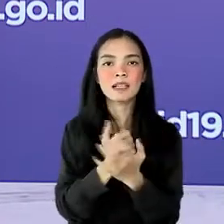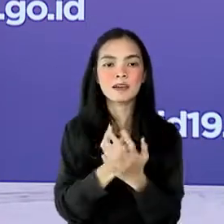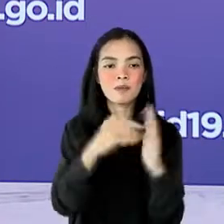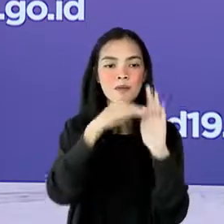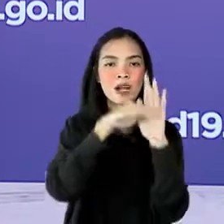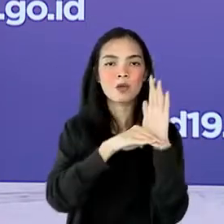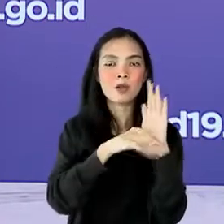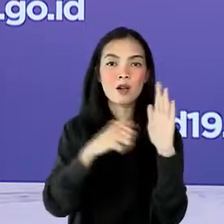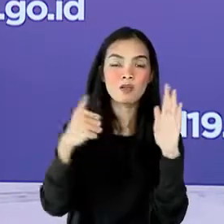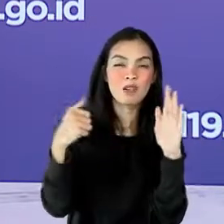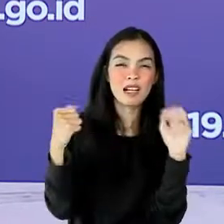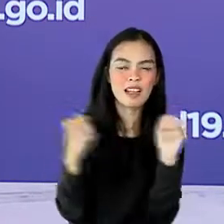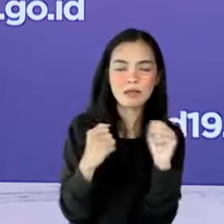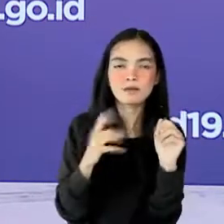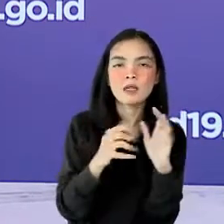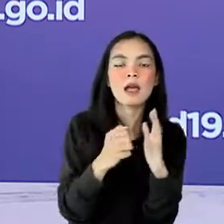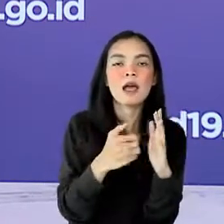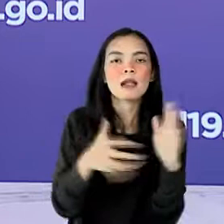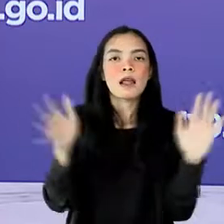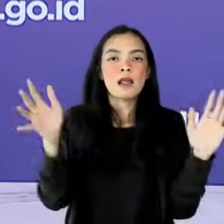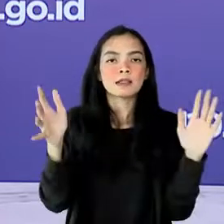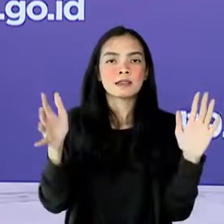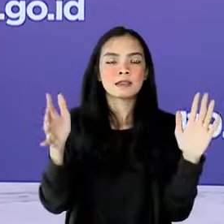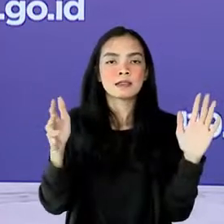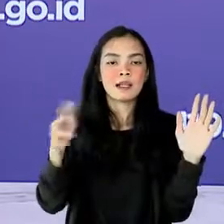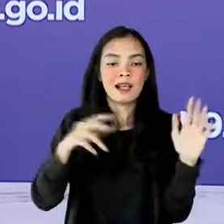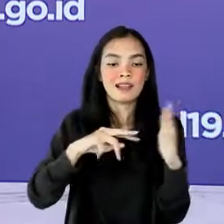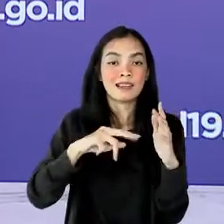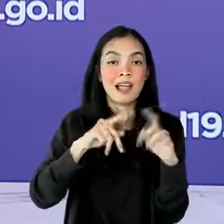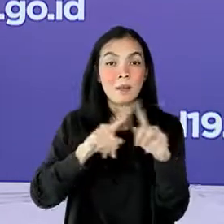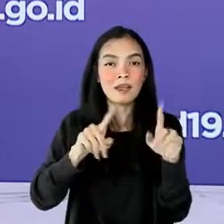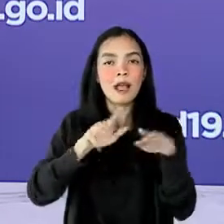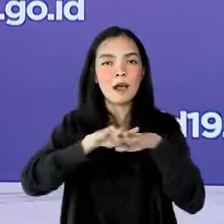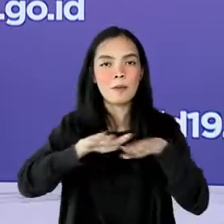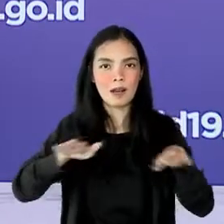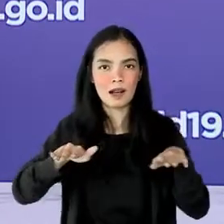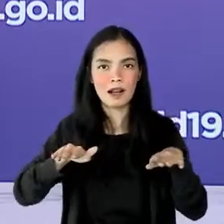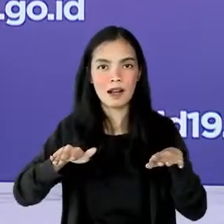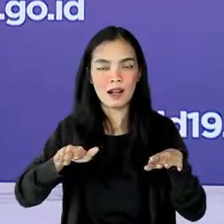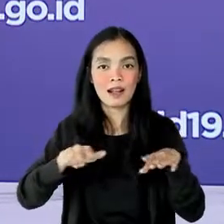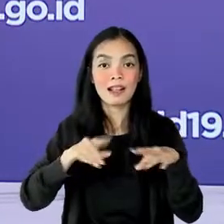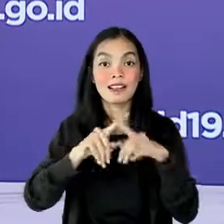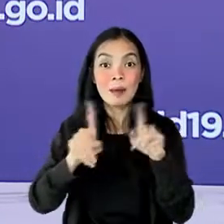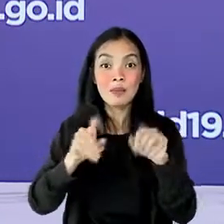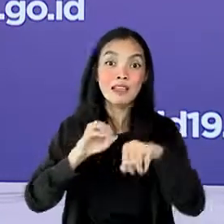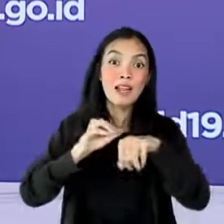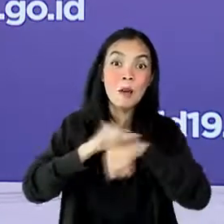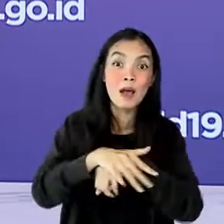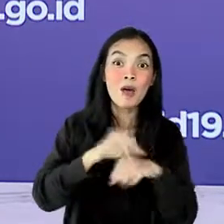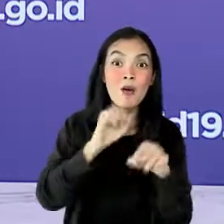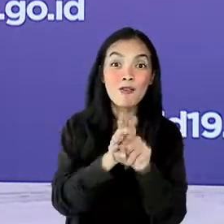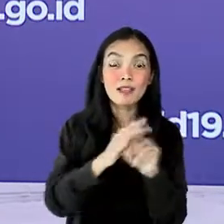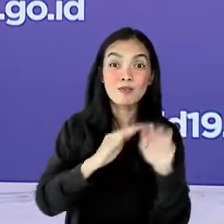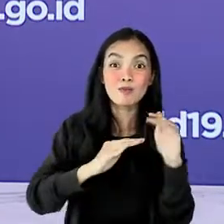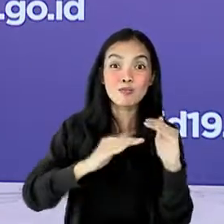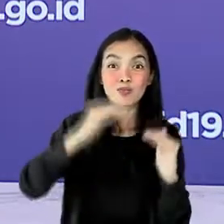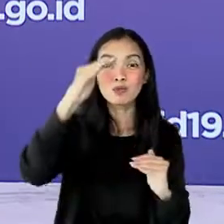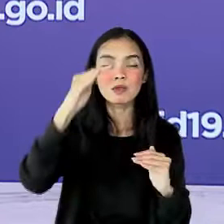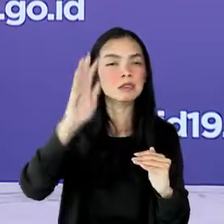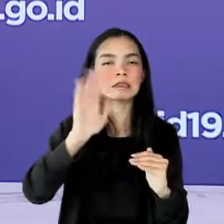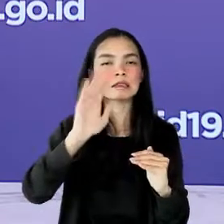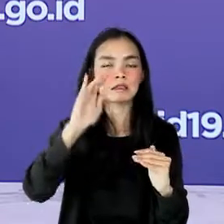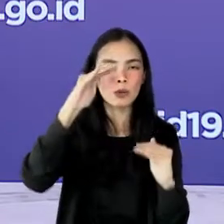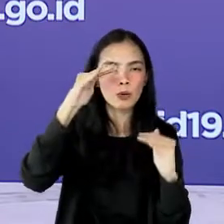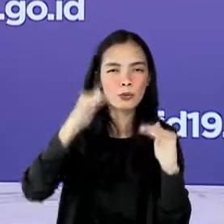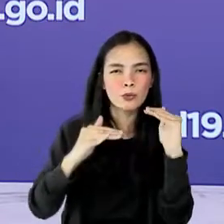relaksasi yang efektif dan aman serta tidak memicu kasus kembali melonjak. Cara ini adalah